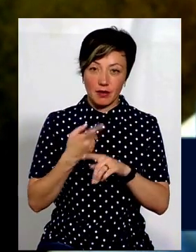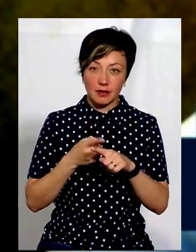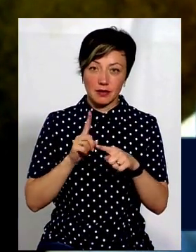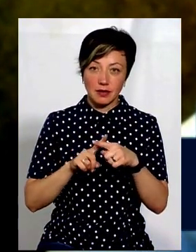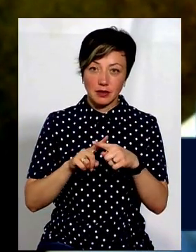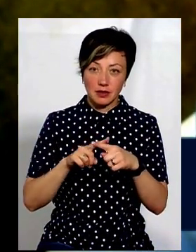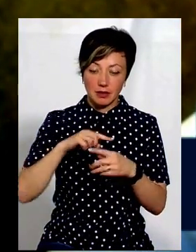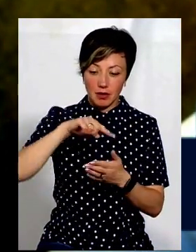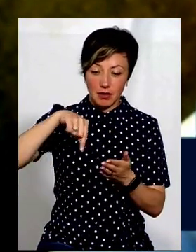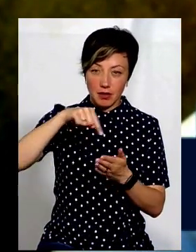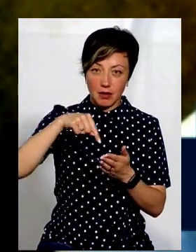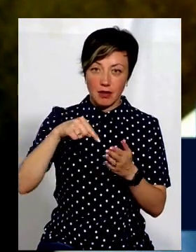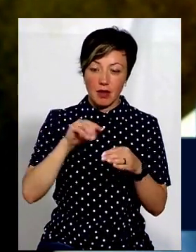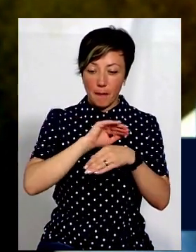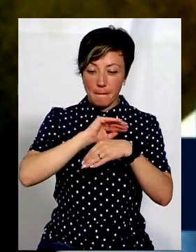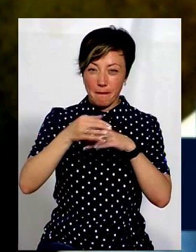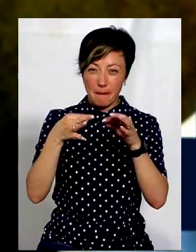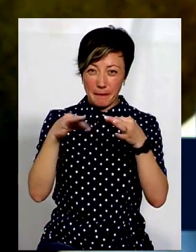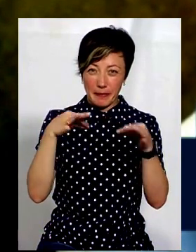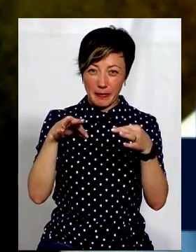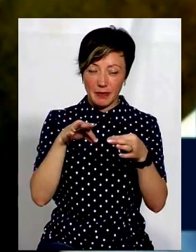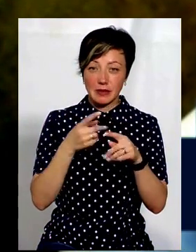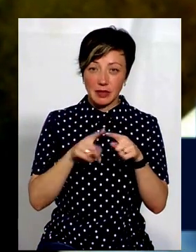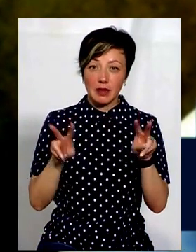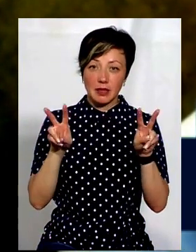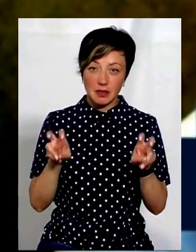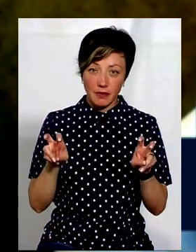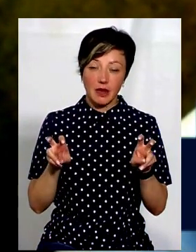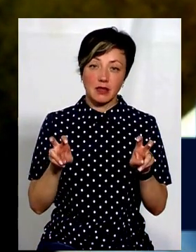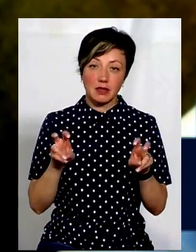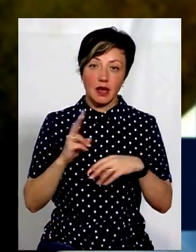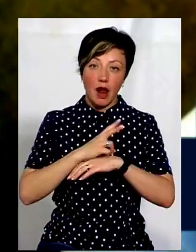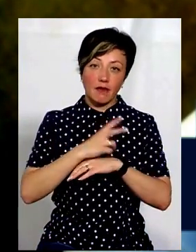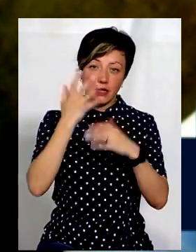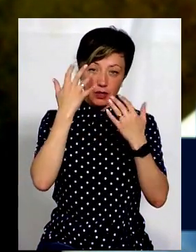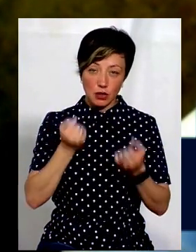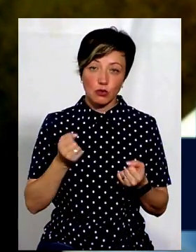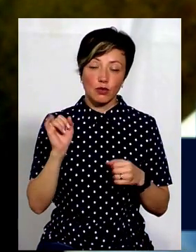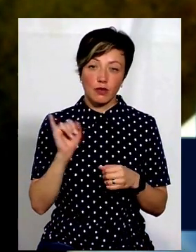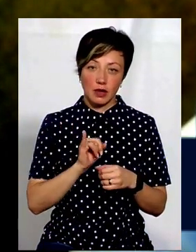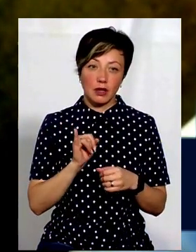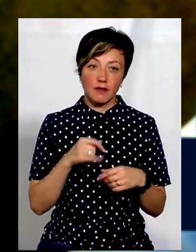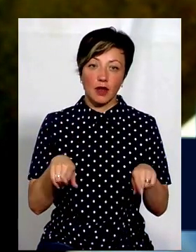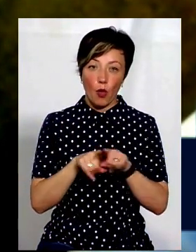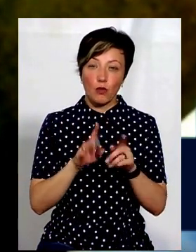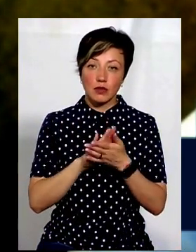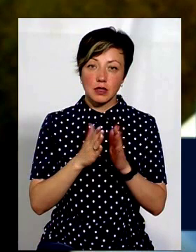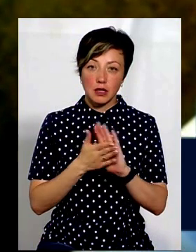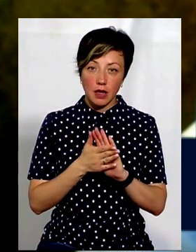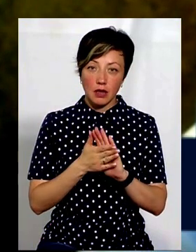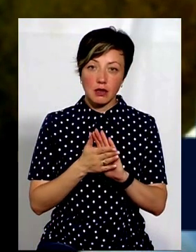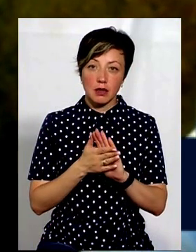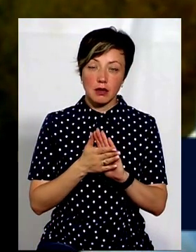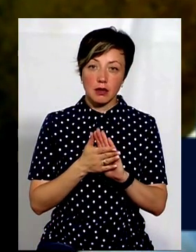закритися такою плівочкою. Ось це називається, равлик, скажімо так, заснув. І в такому стані його